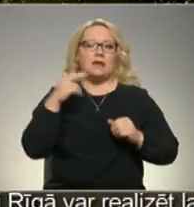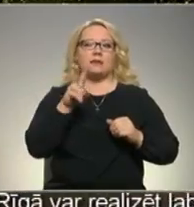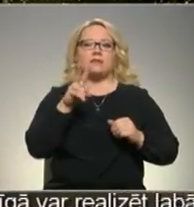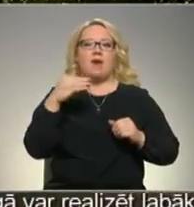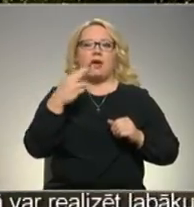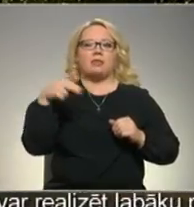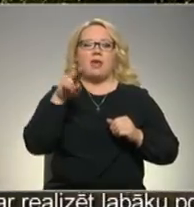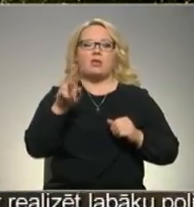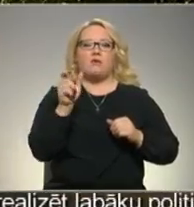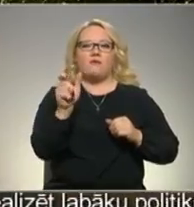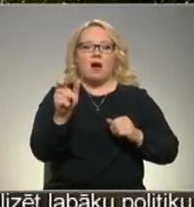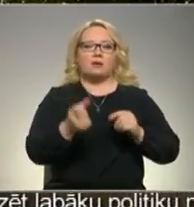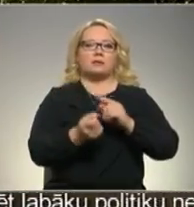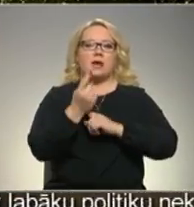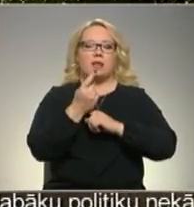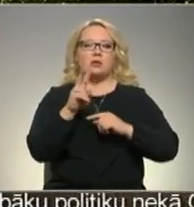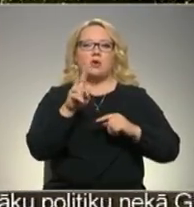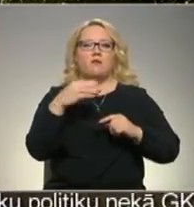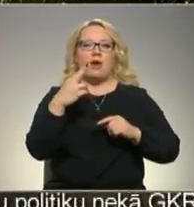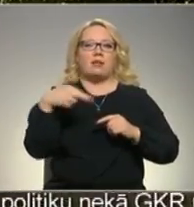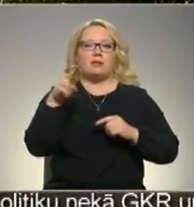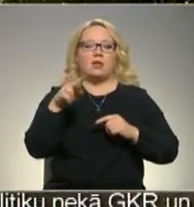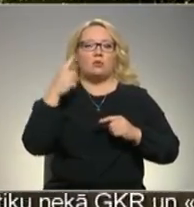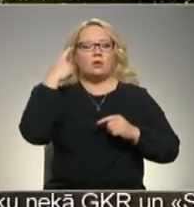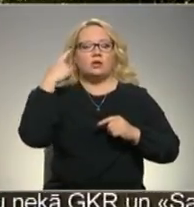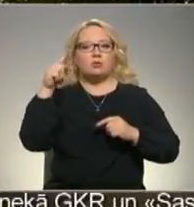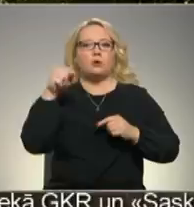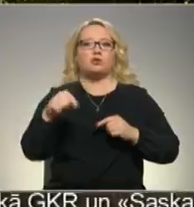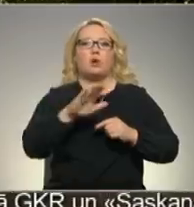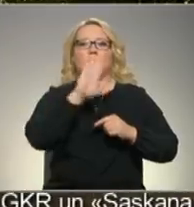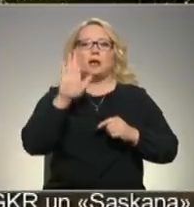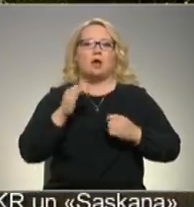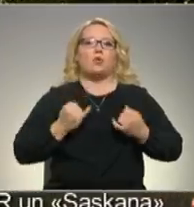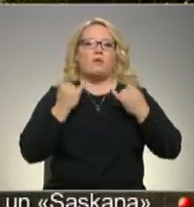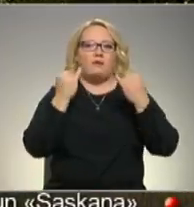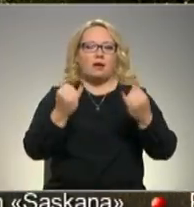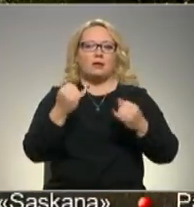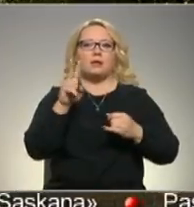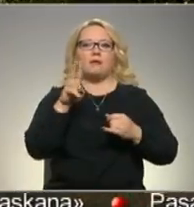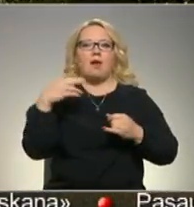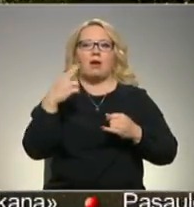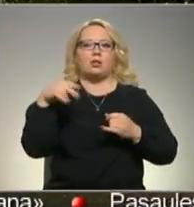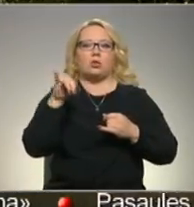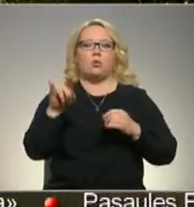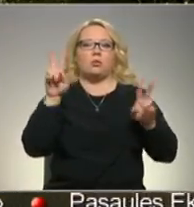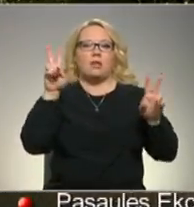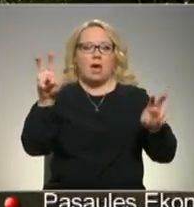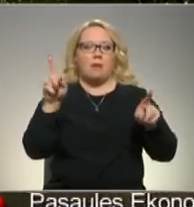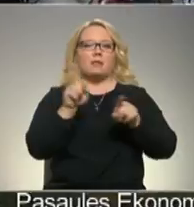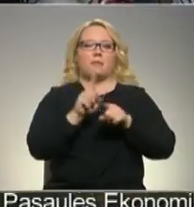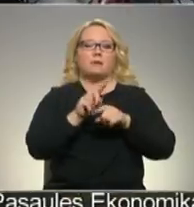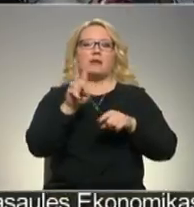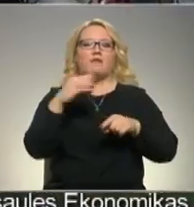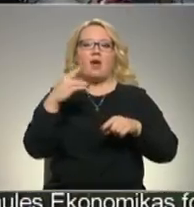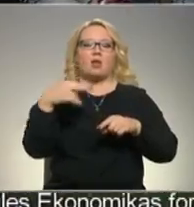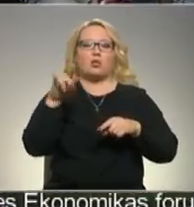cēlēs no vendiem. Mēs izdomājām šo dienu veltīt vendu tēmai, tieši tāpēc arī vendu